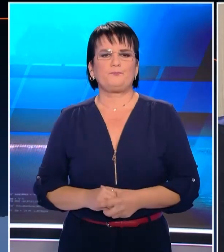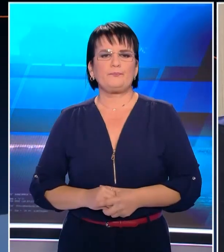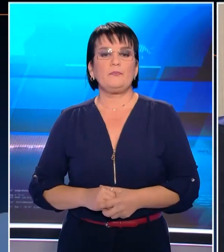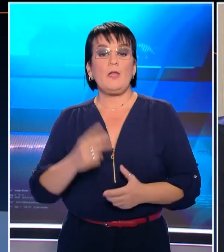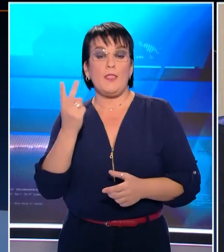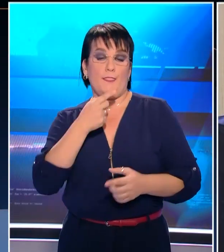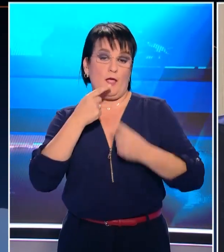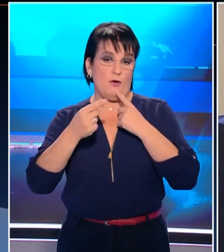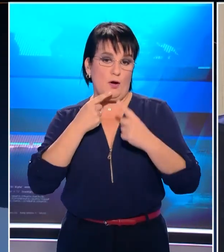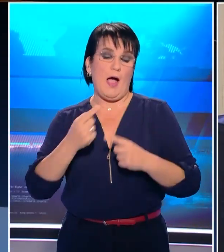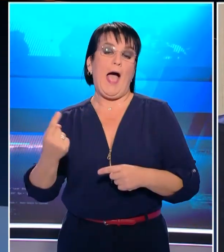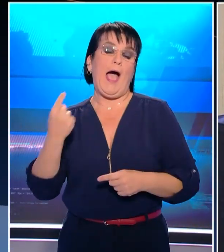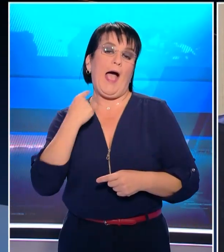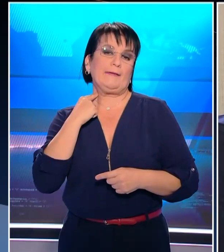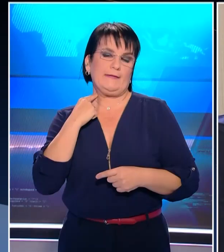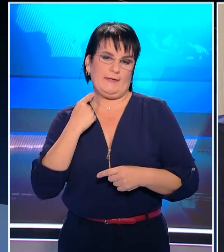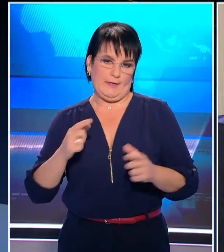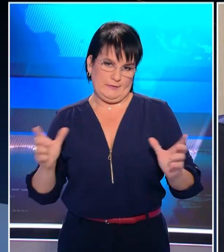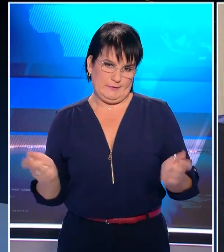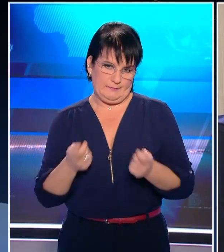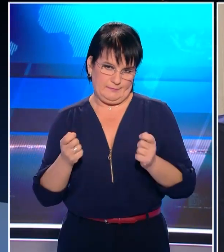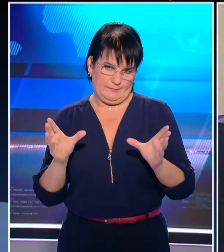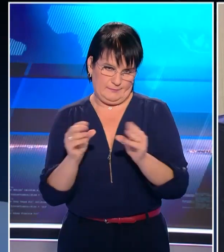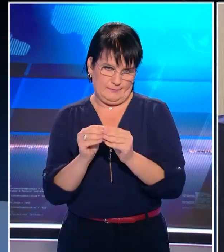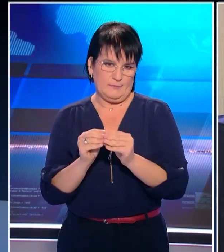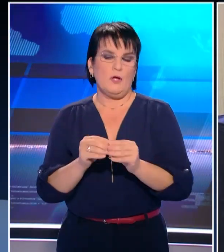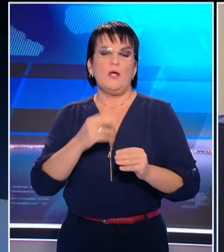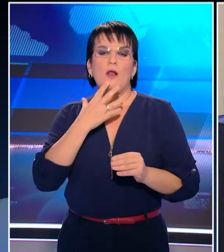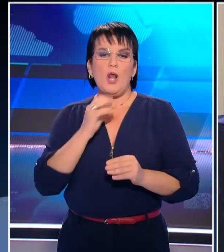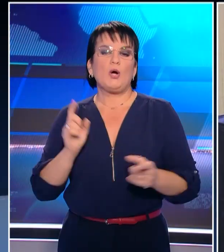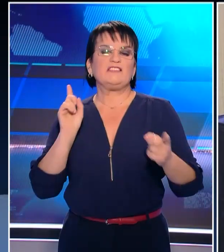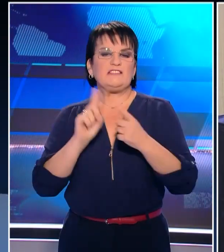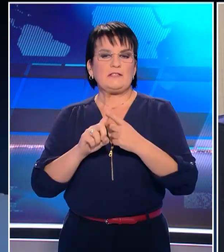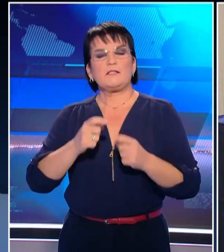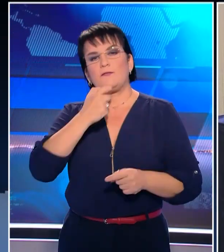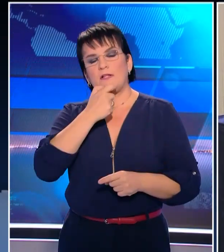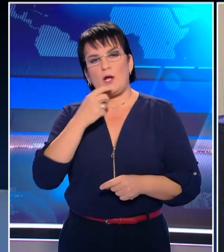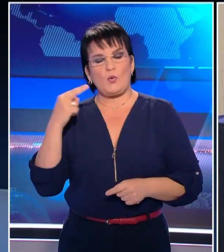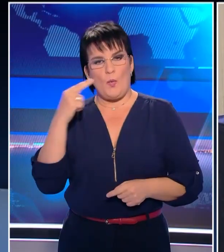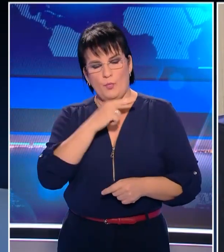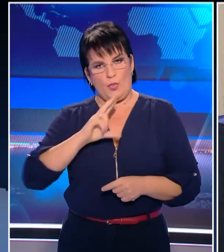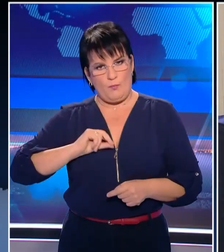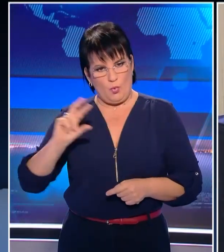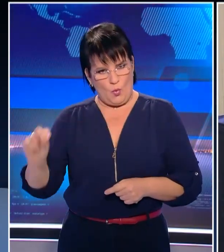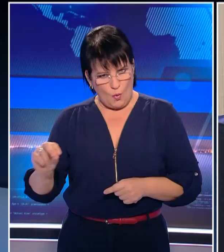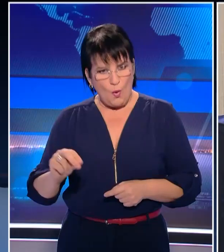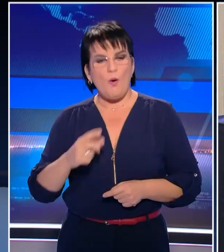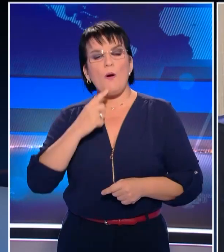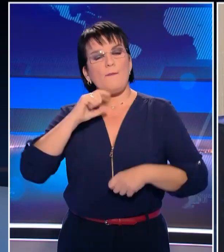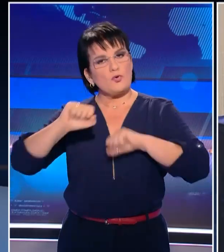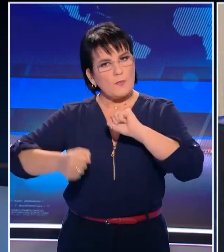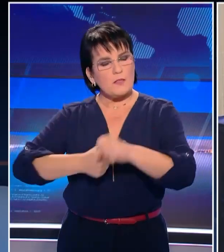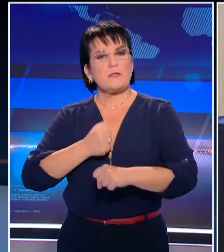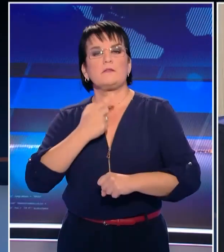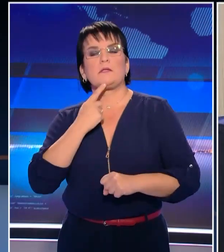ατυχές γεγονός της ακύρωσης της προγραμματισμένης μου συνάντησης με τον Βρετανό ομολογό μου. Πρώτη παρατήρηση είναι ότι